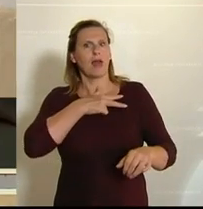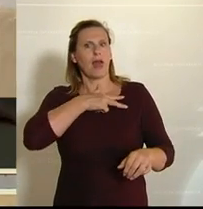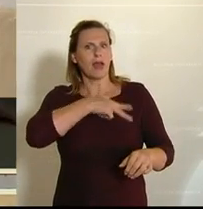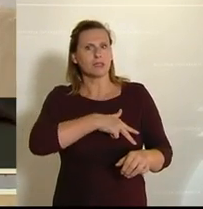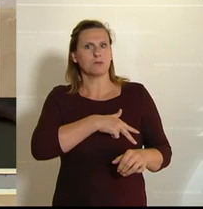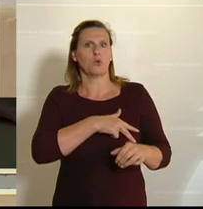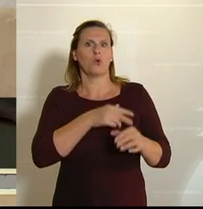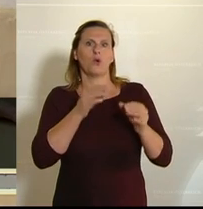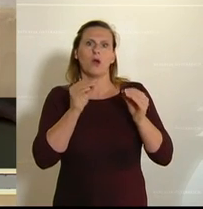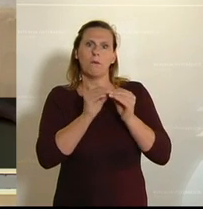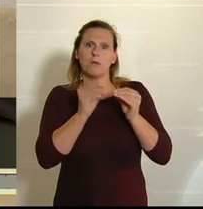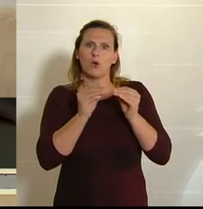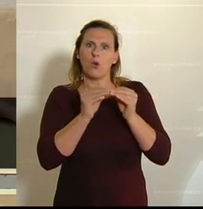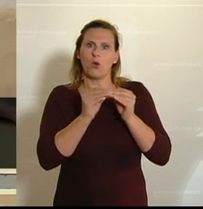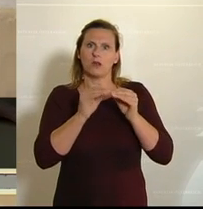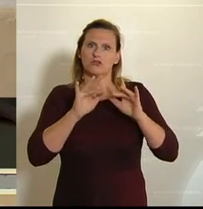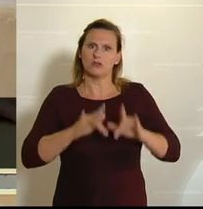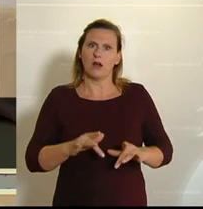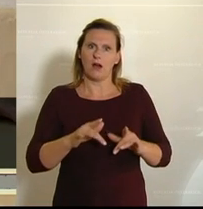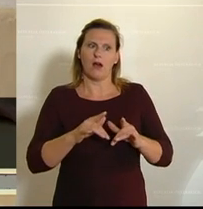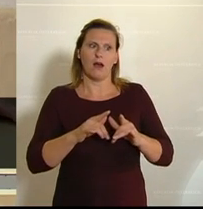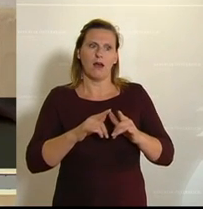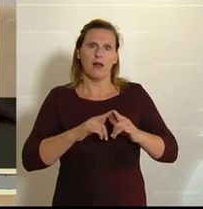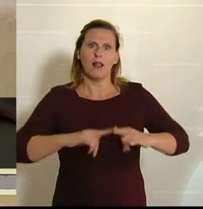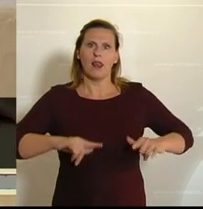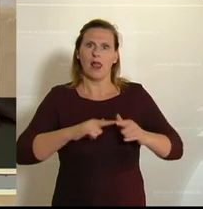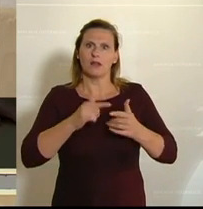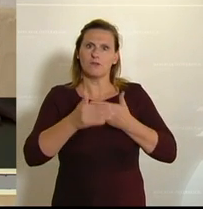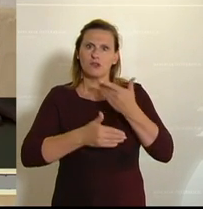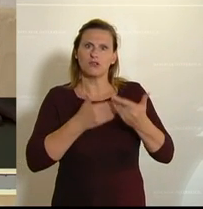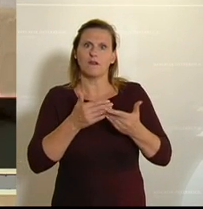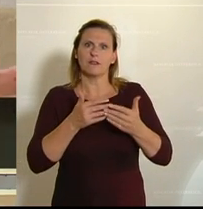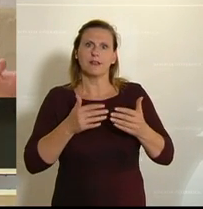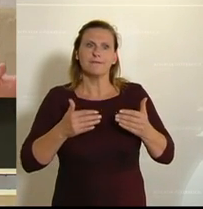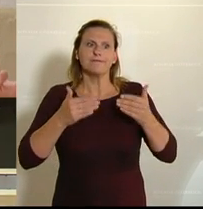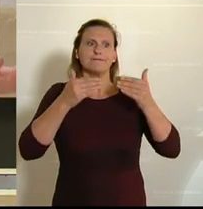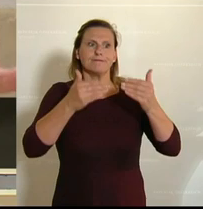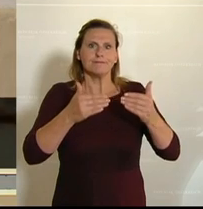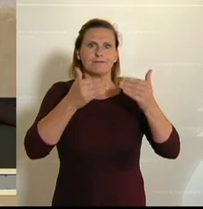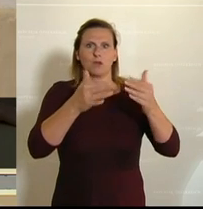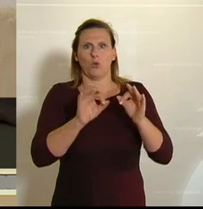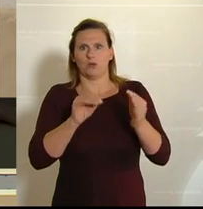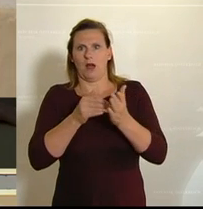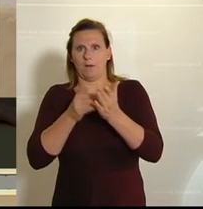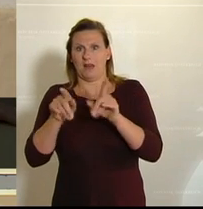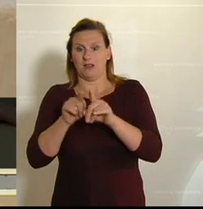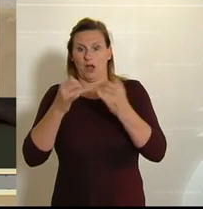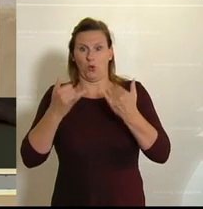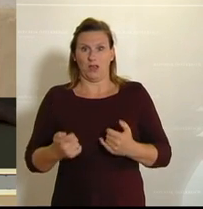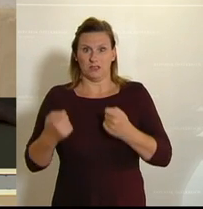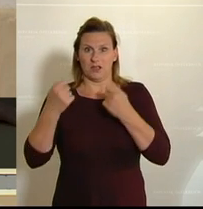Ausbau der biologischen Landwirtschaft wurden entweder vertagt oder abgelehnt. Auch der vorliegende Antrag zur